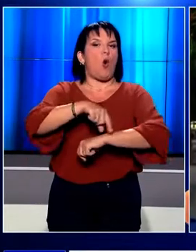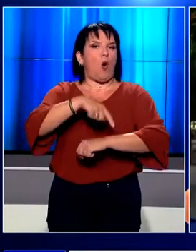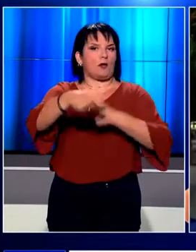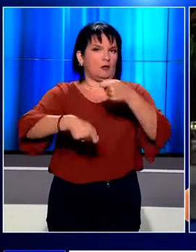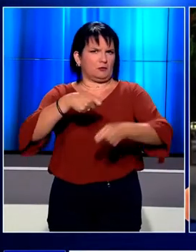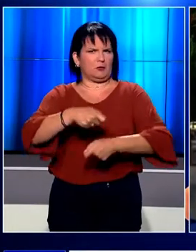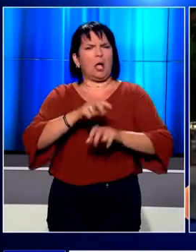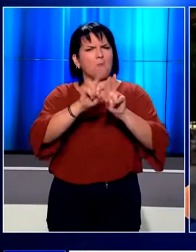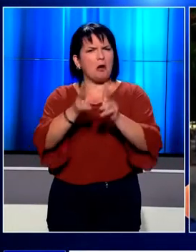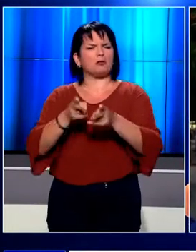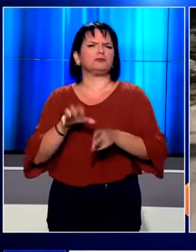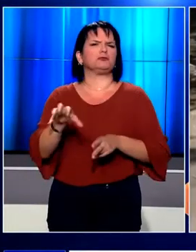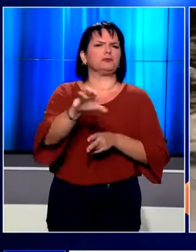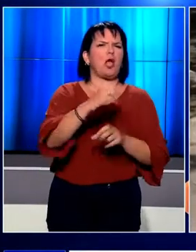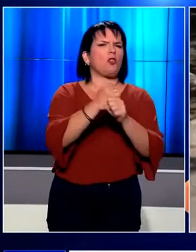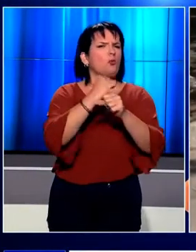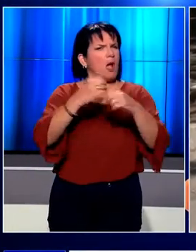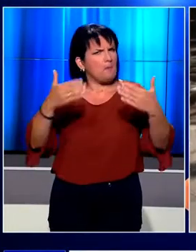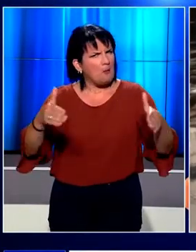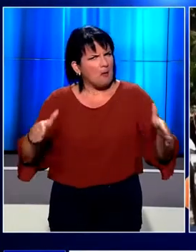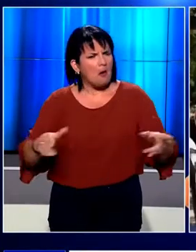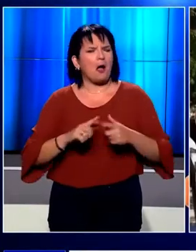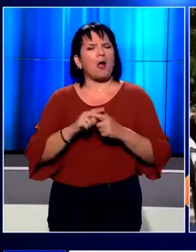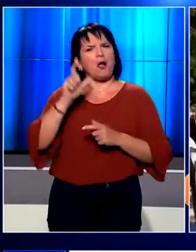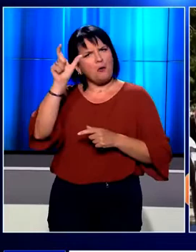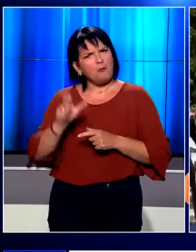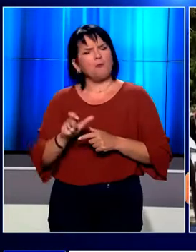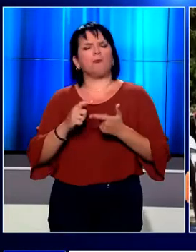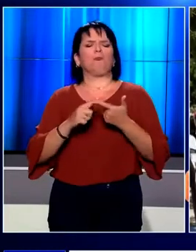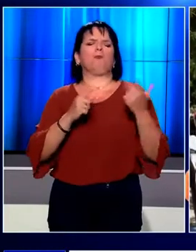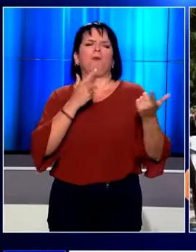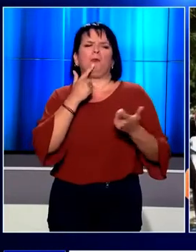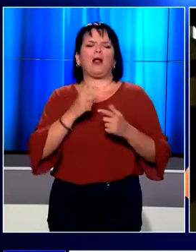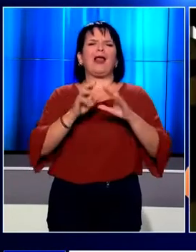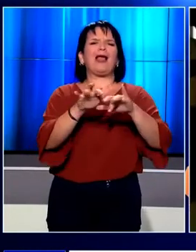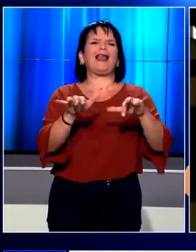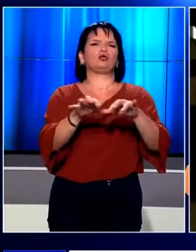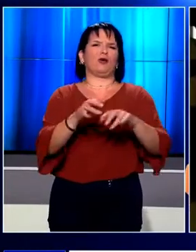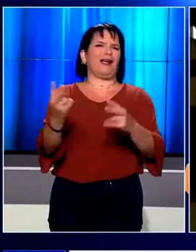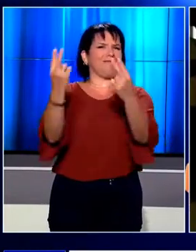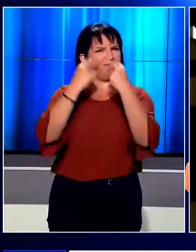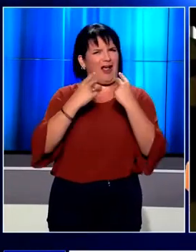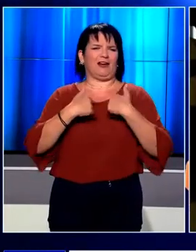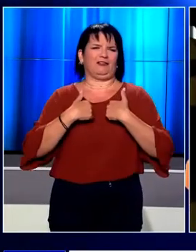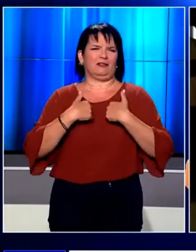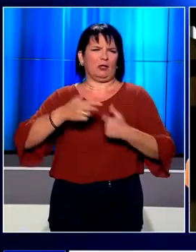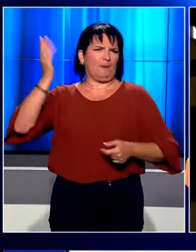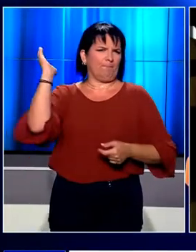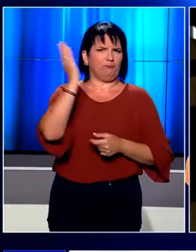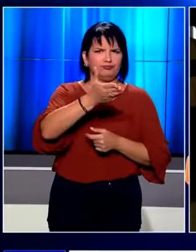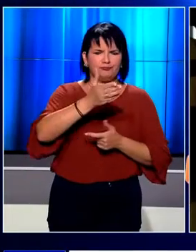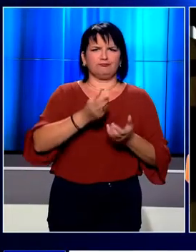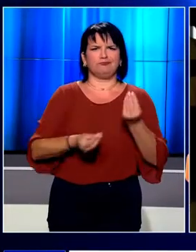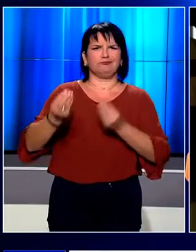Στα περισσότερα μαγαζιά και που έχω δουλέψει και γενικότερα είμαι υπέρ του να γίνουν όλα ηλεκτρονικά. Τσουχτερές γίνονται υπεροωρίες για όσους